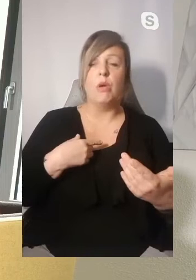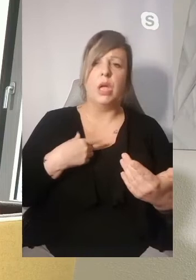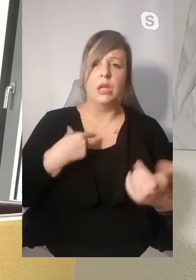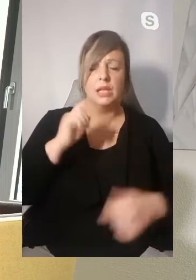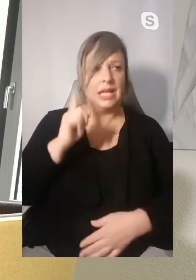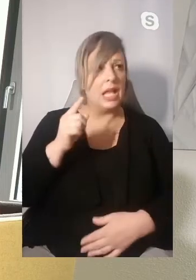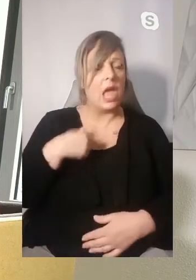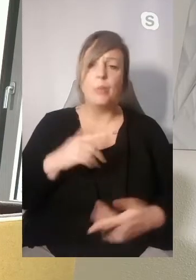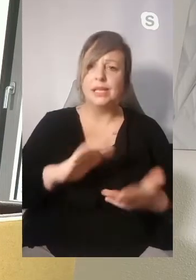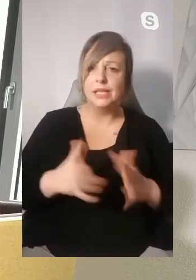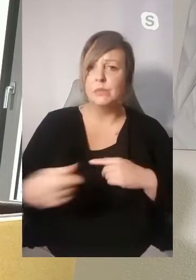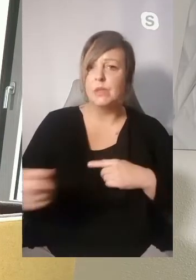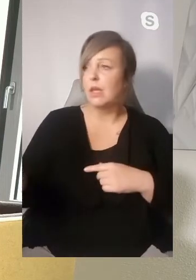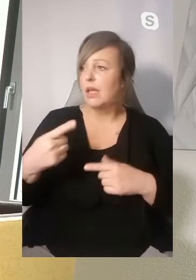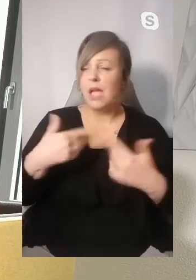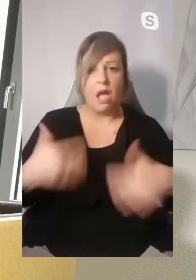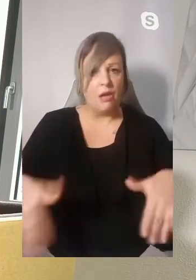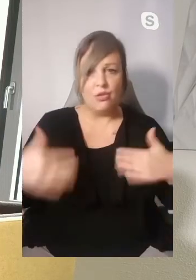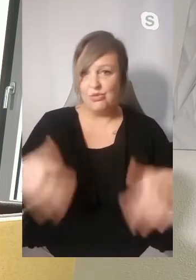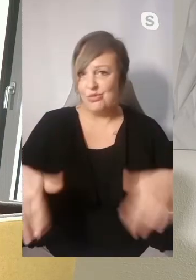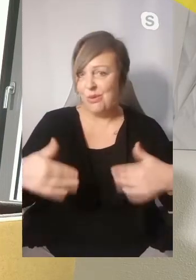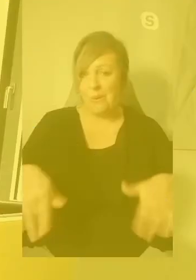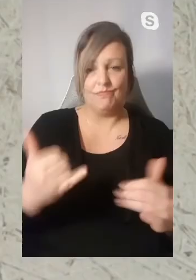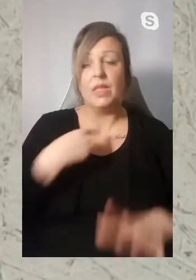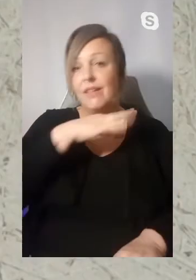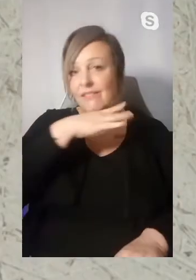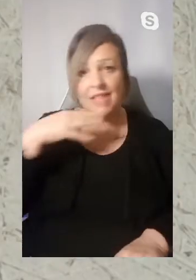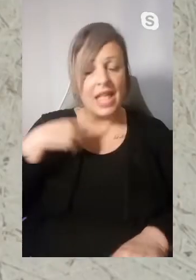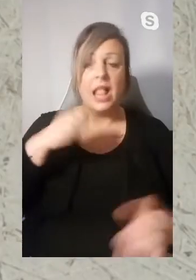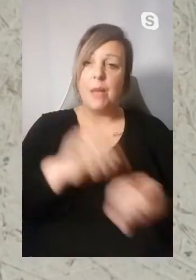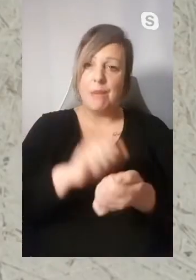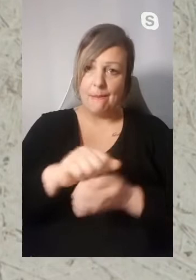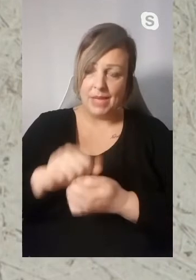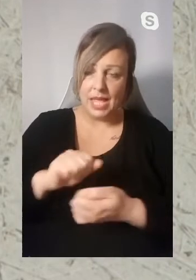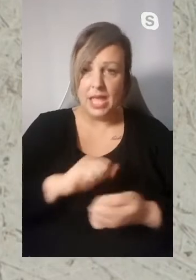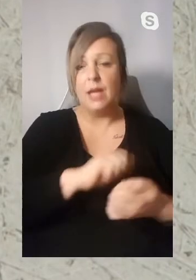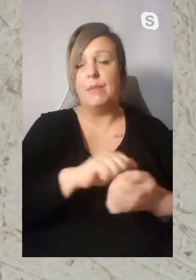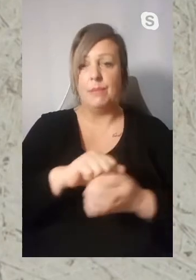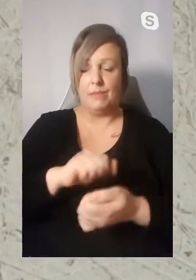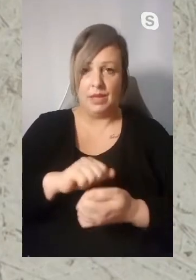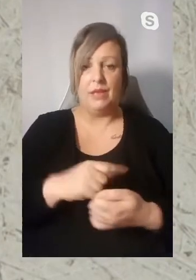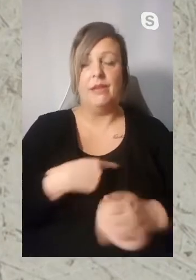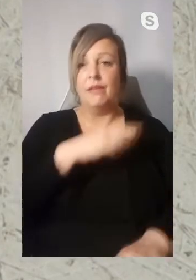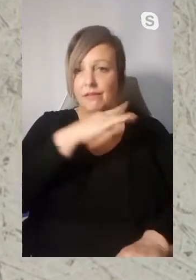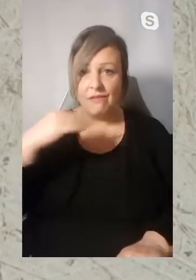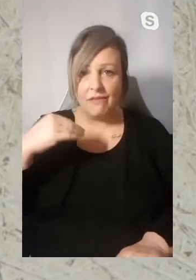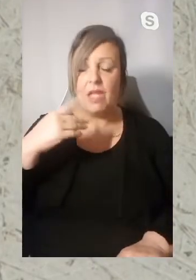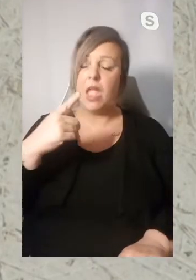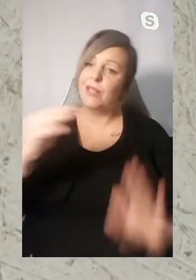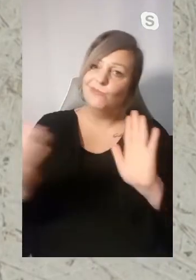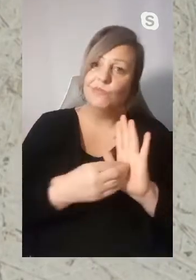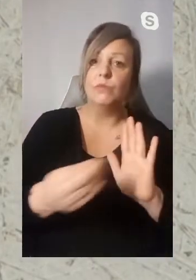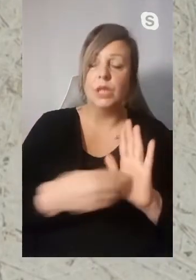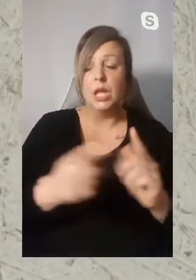Beteiligung haben wir als Resonanz noch auch noch nicht gehabt. Wir haben jetzt viele Papiere, wo vieles geregelt werden soll, wo vieles angekündigt, wo